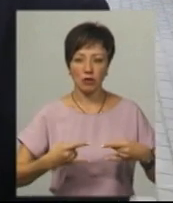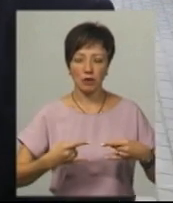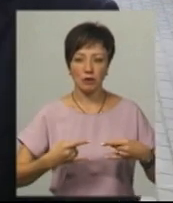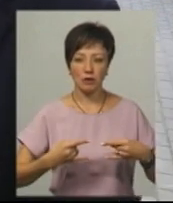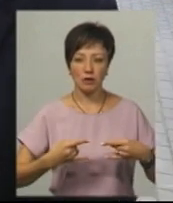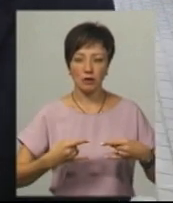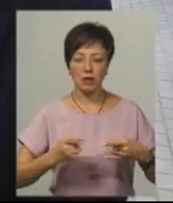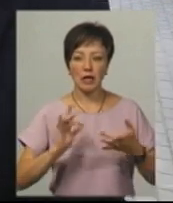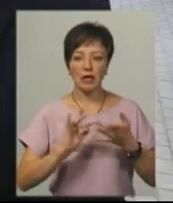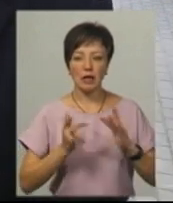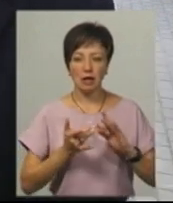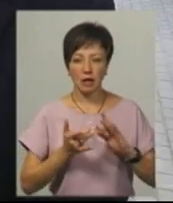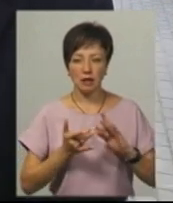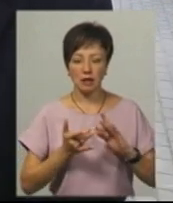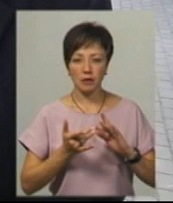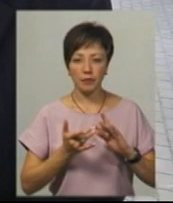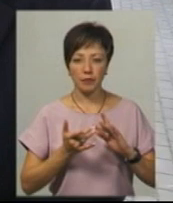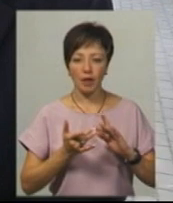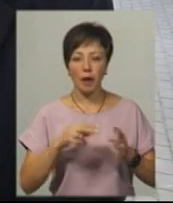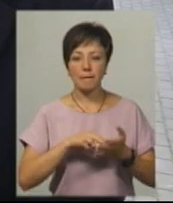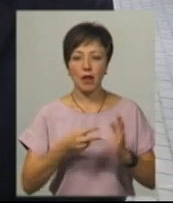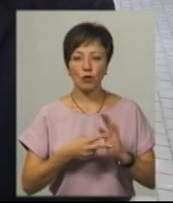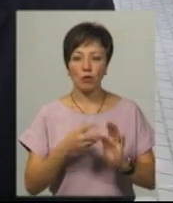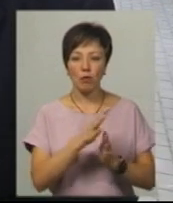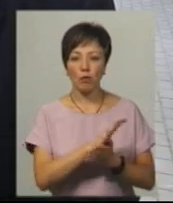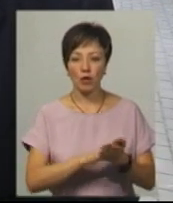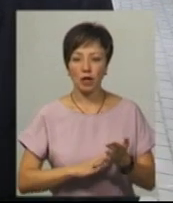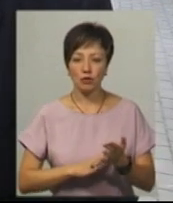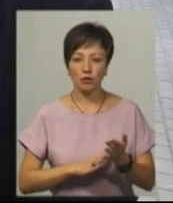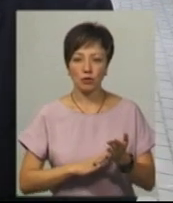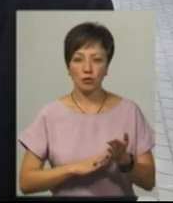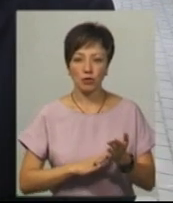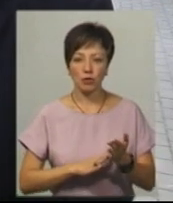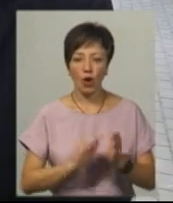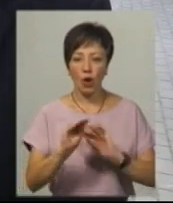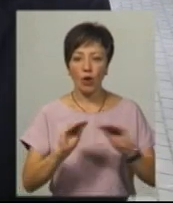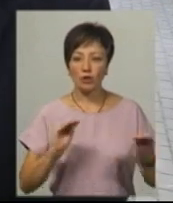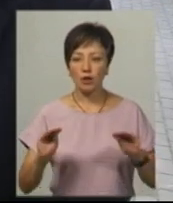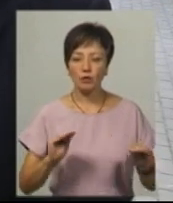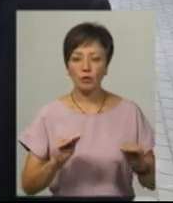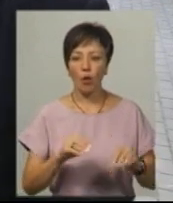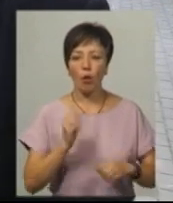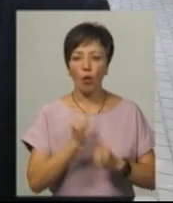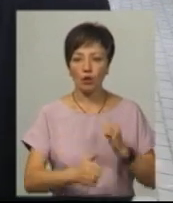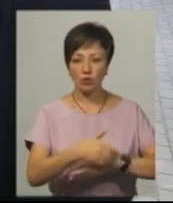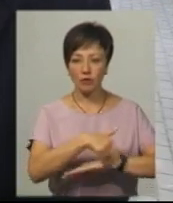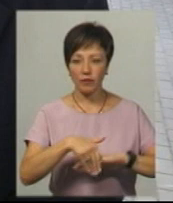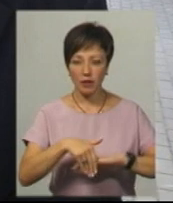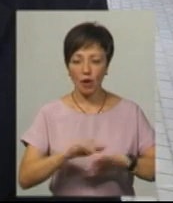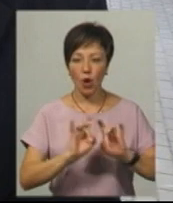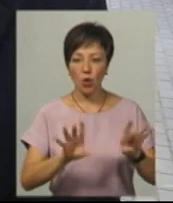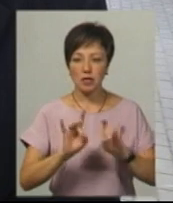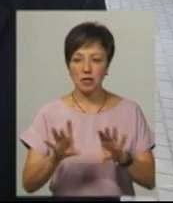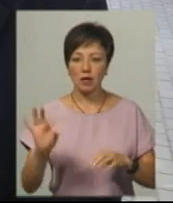інтернет. Плануємо в подальшому рознести кожному в двір, в присадивних ділянках, і